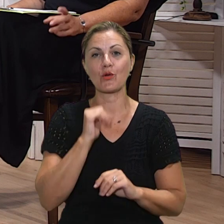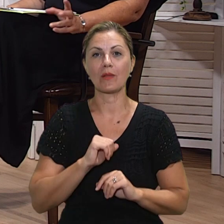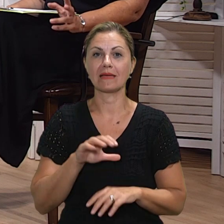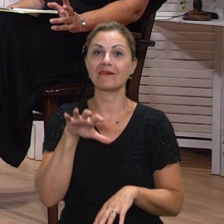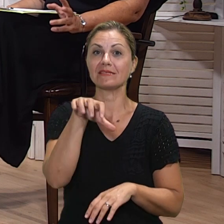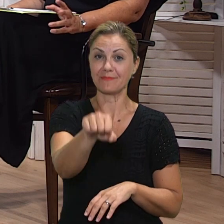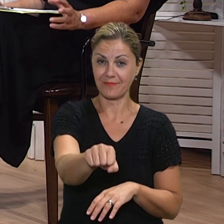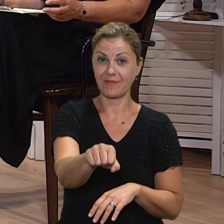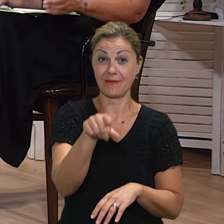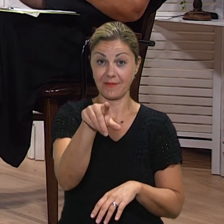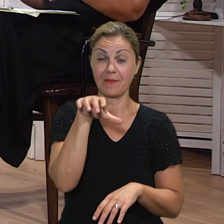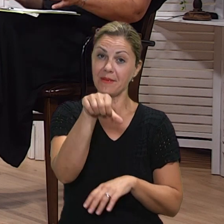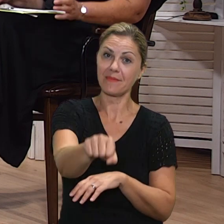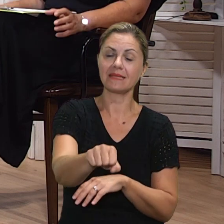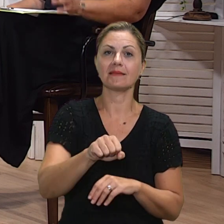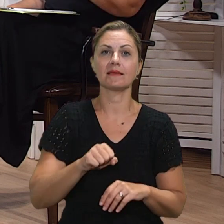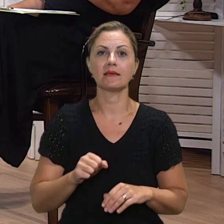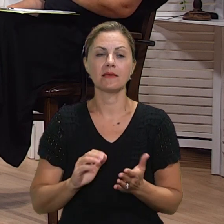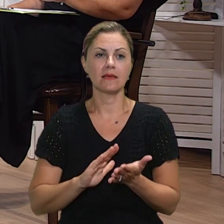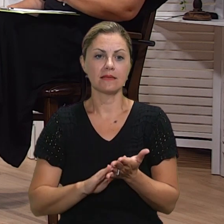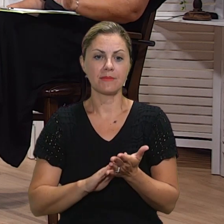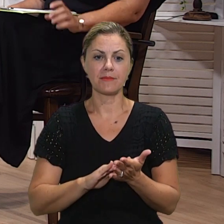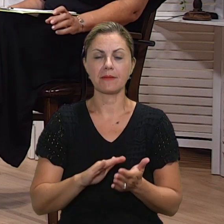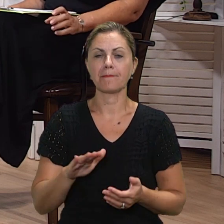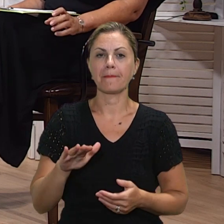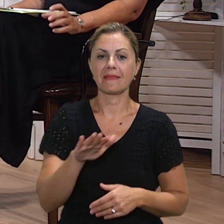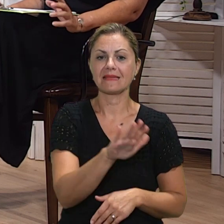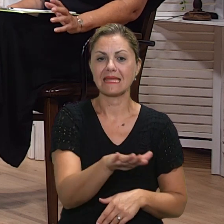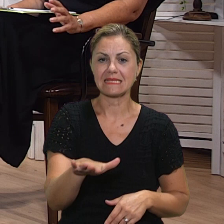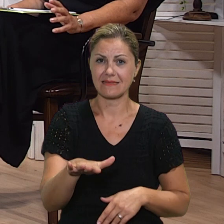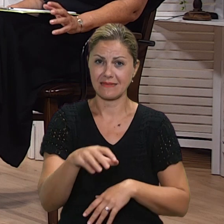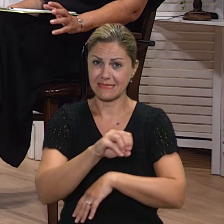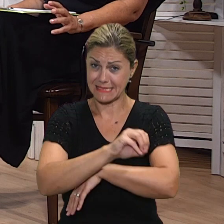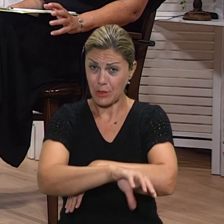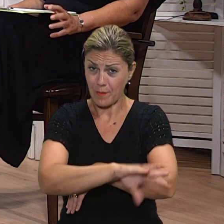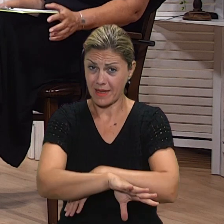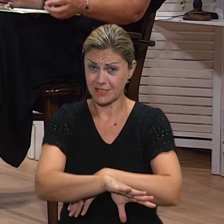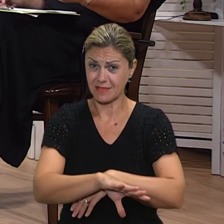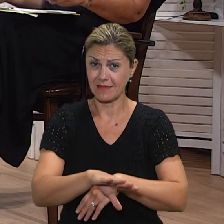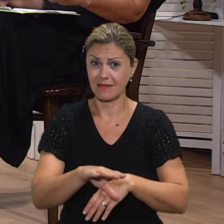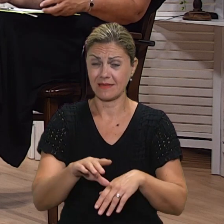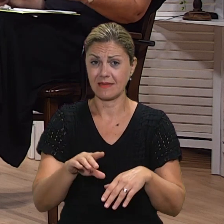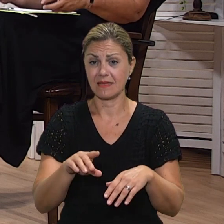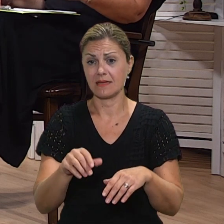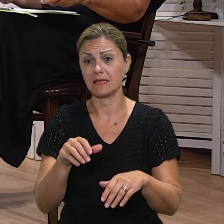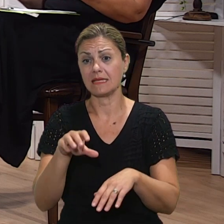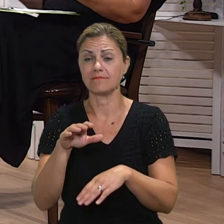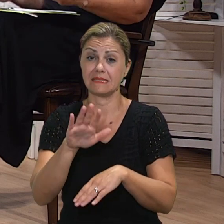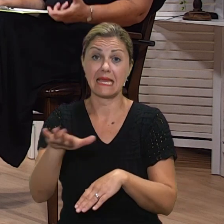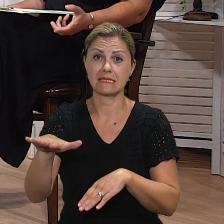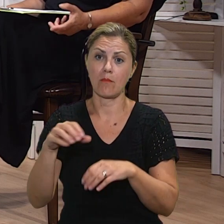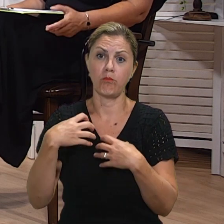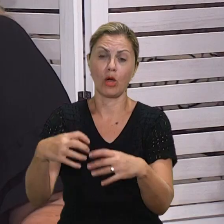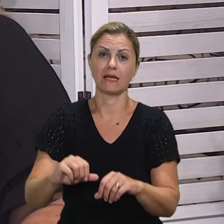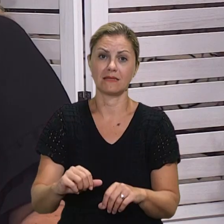je li prisutna u vašim razredima, pogledajte o tim, znači nižim razredima, siromaštvo? Je li ima ta velika razlika materialnih